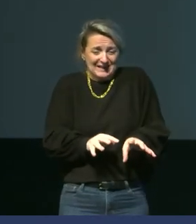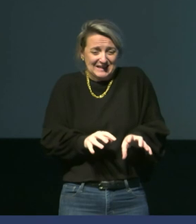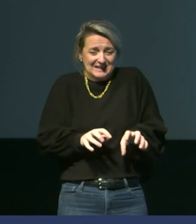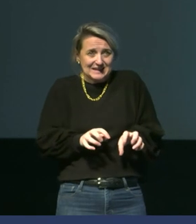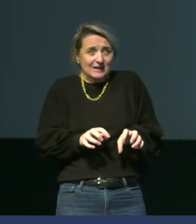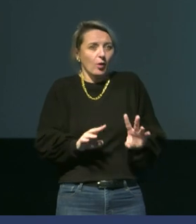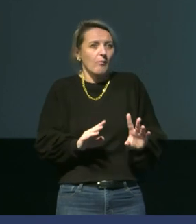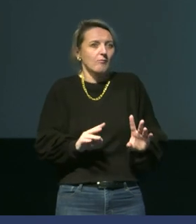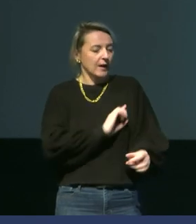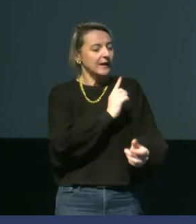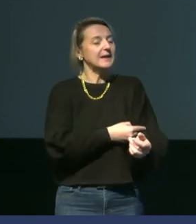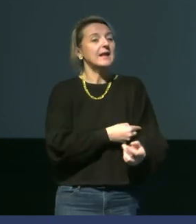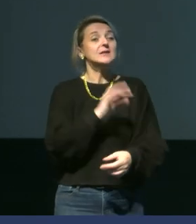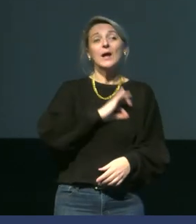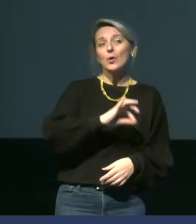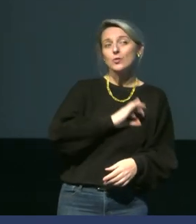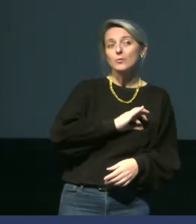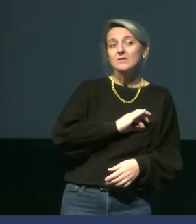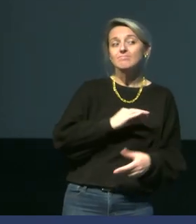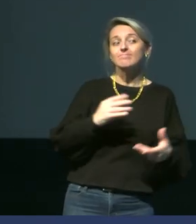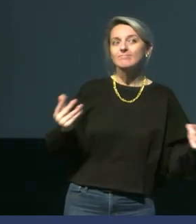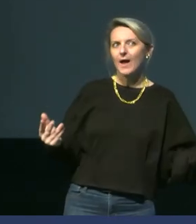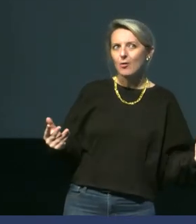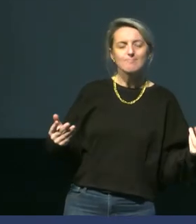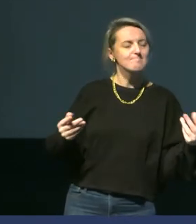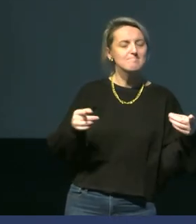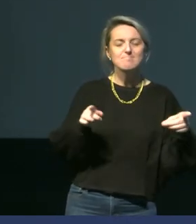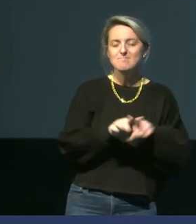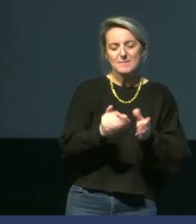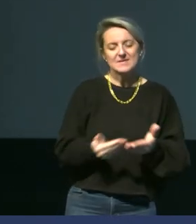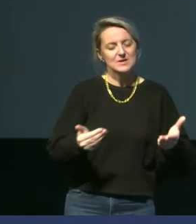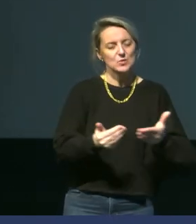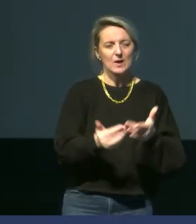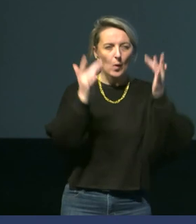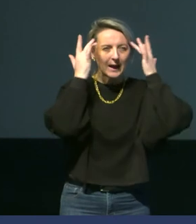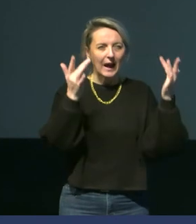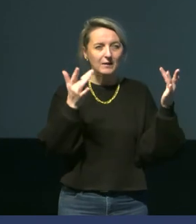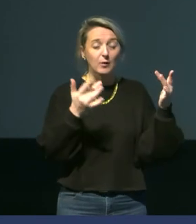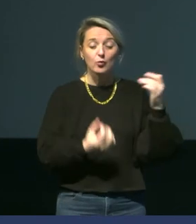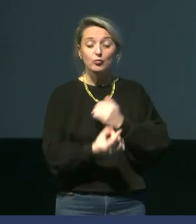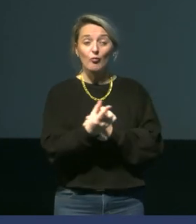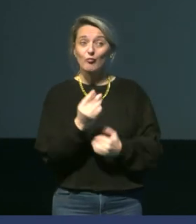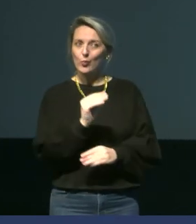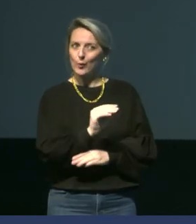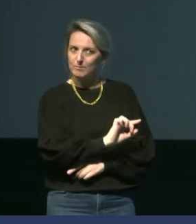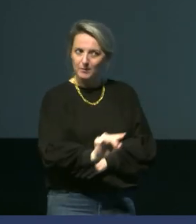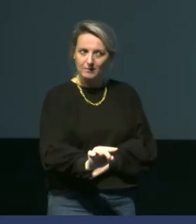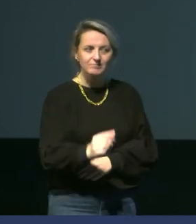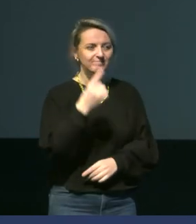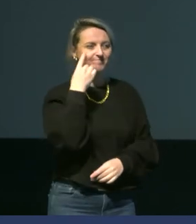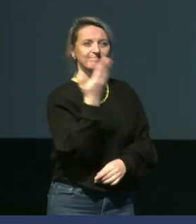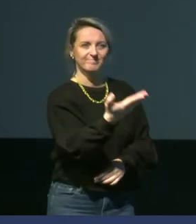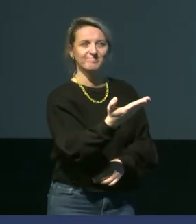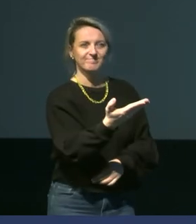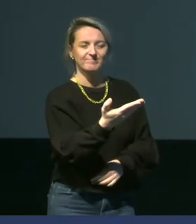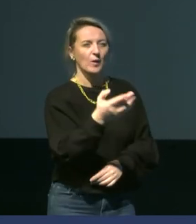énergie. Alors, on a fait la même, exactement la même expérience, sauf cette fois-ci, on ne les a pas nourries. Et voilà ce que l'on